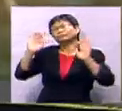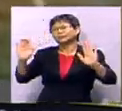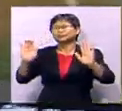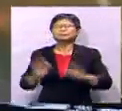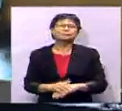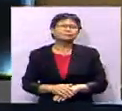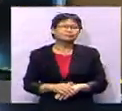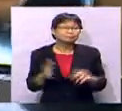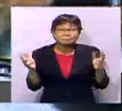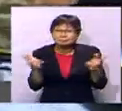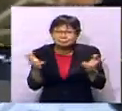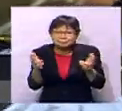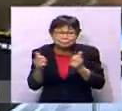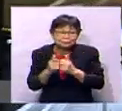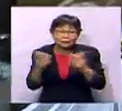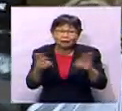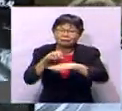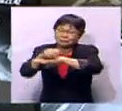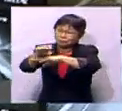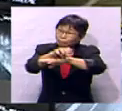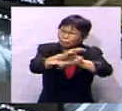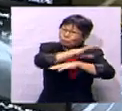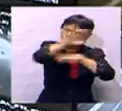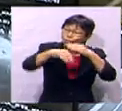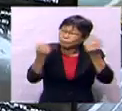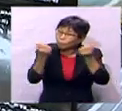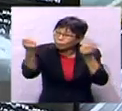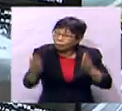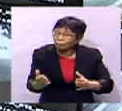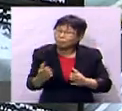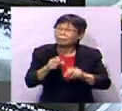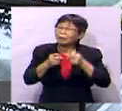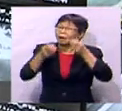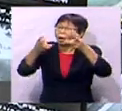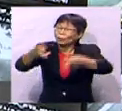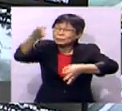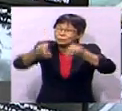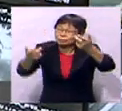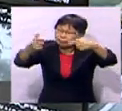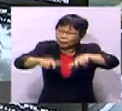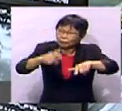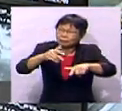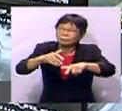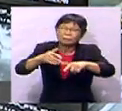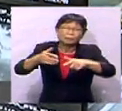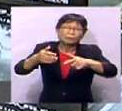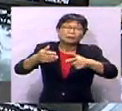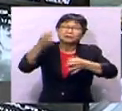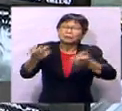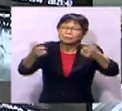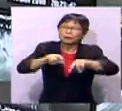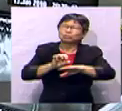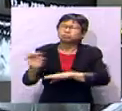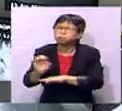Jadi, bagaimana dengan nasihat kepada para pengguna yang menggunakan lebur raya jika berlakunya kecemasan?